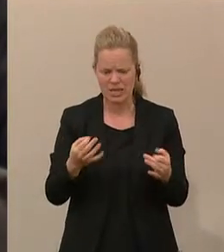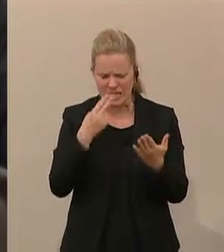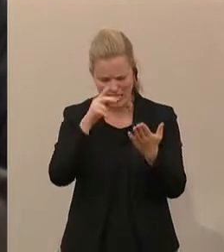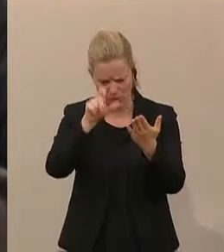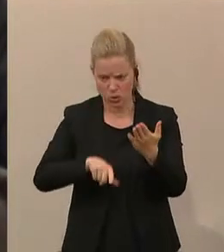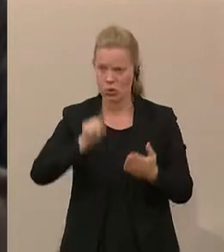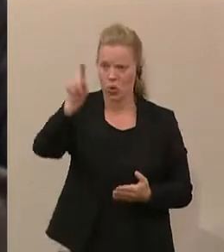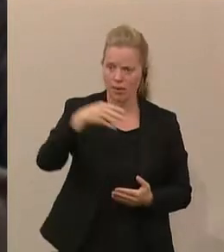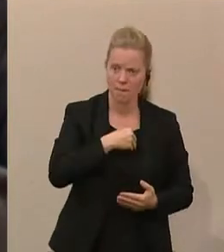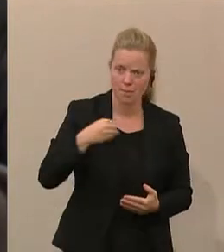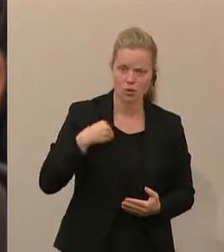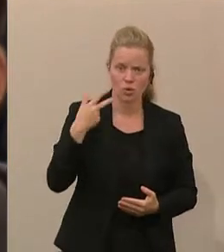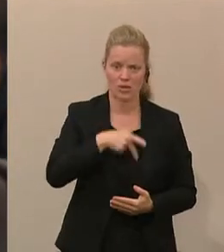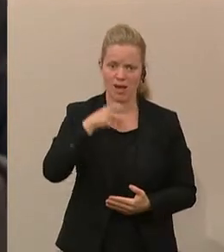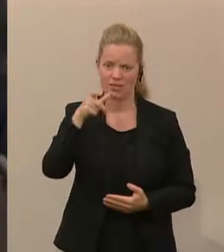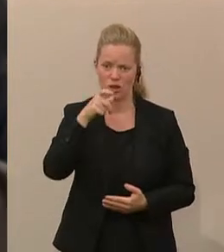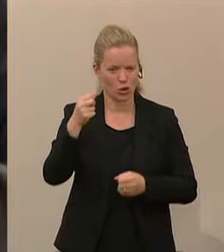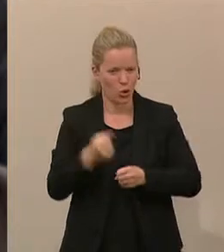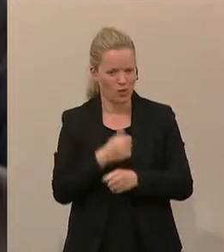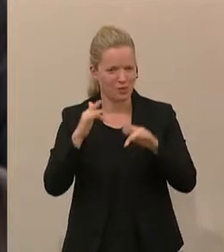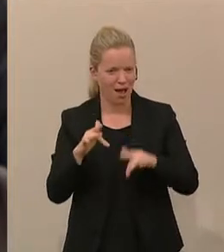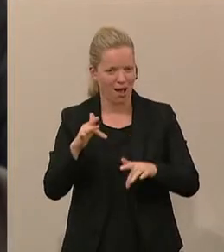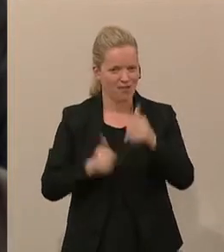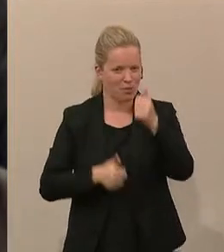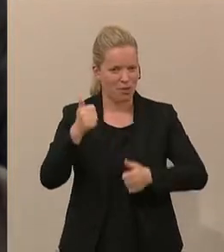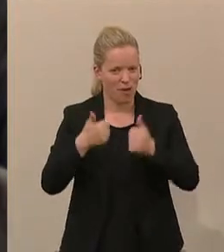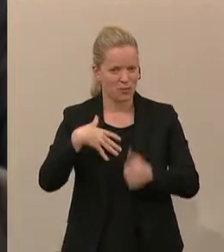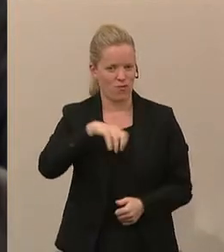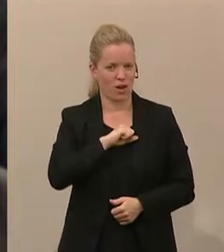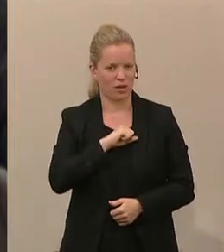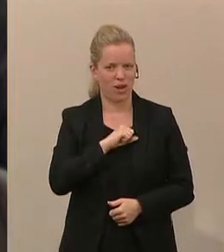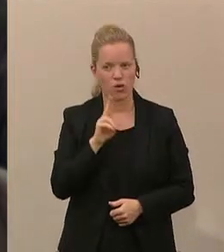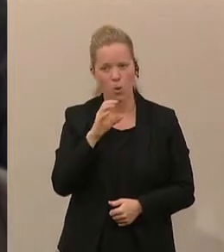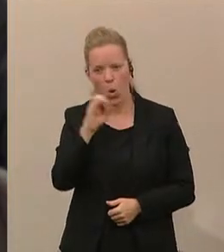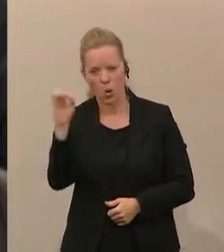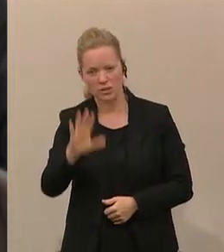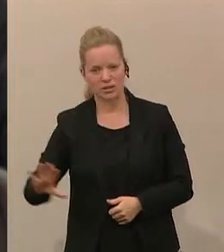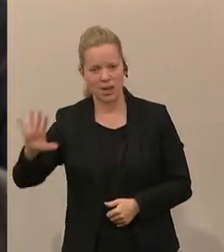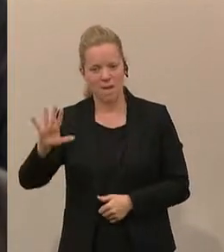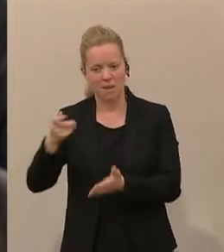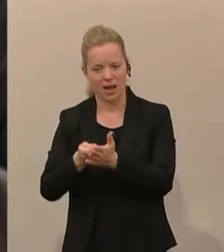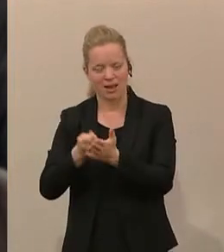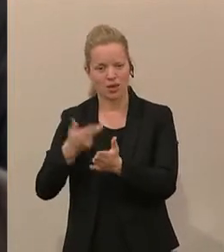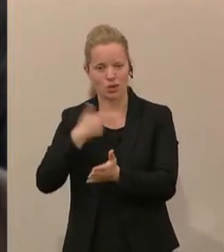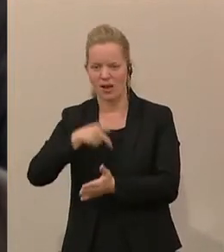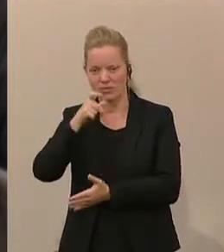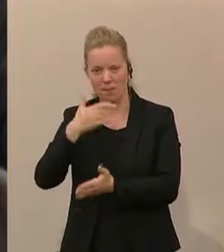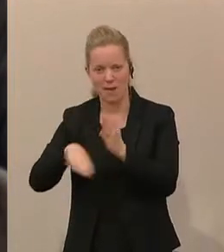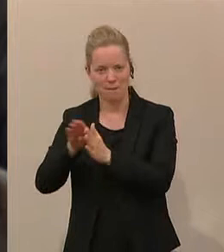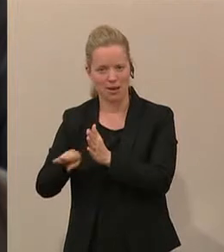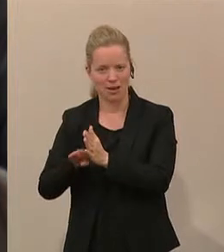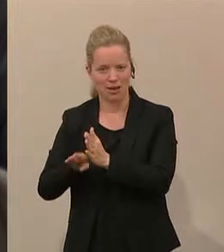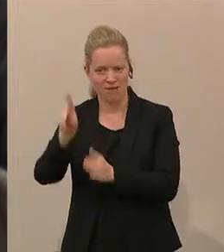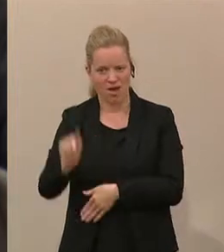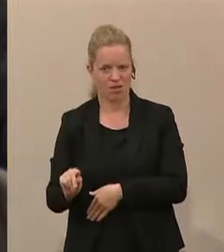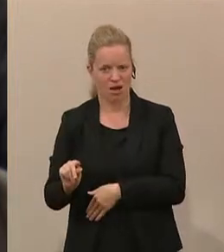Das ist ja dennoch ein Wettbewerbsvorteil für genau diese Firmen, die aus dem Osten kommen, weil dort die Beiträge viel niedriger sind. Das heißt, dass die